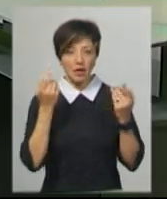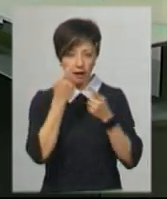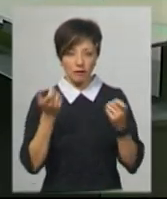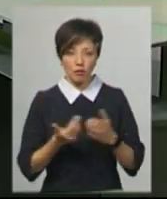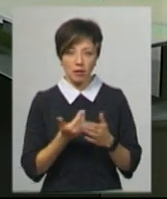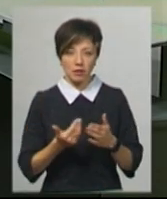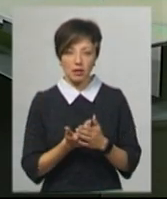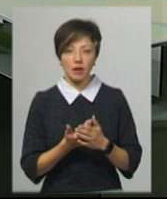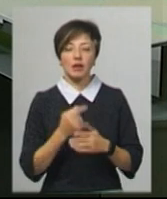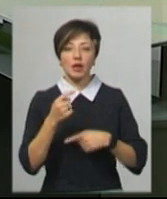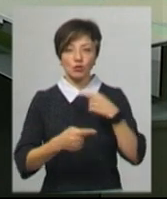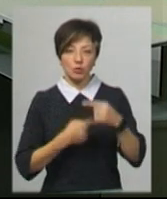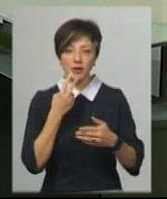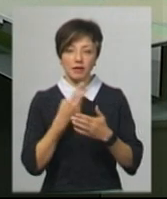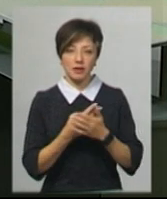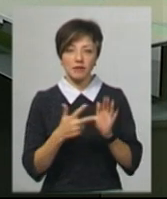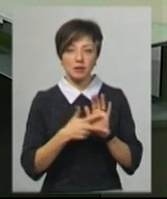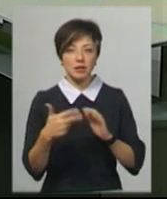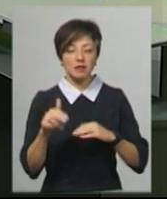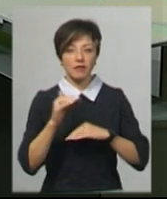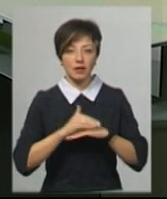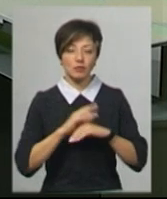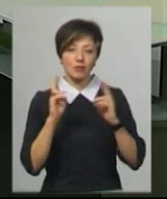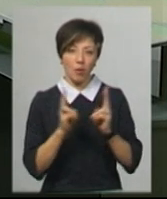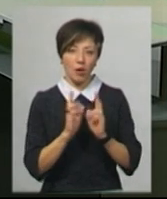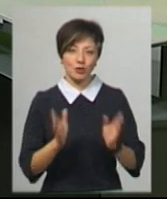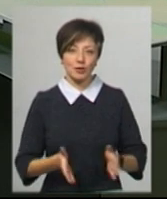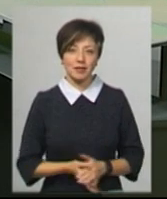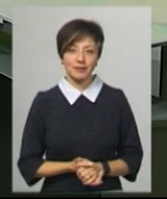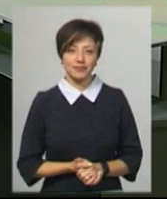інформація цього випуску. Наступний в ефірі о 20.30. Побачимось.